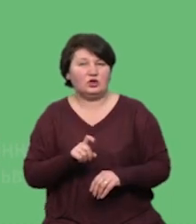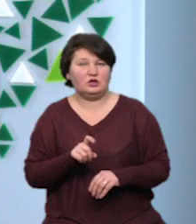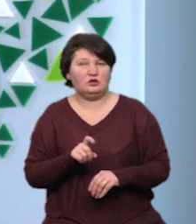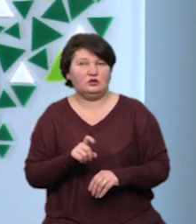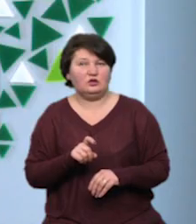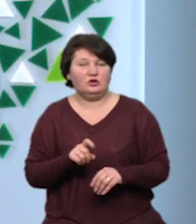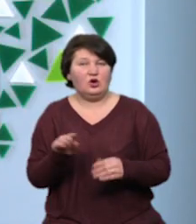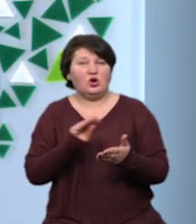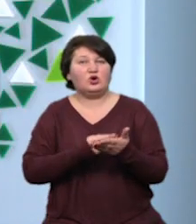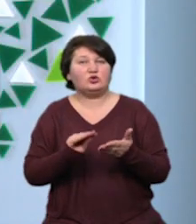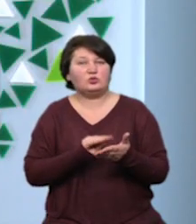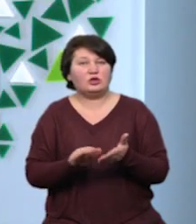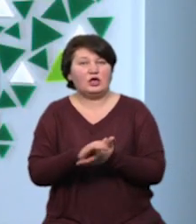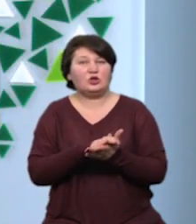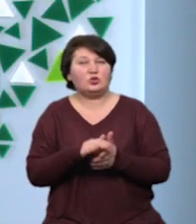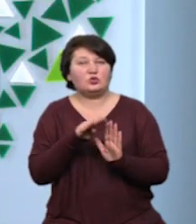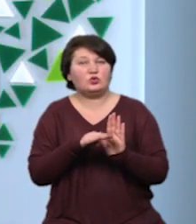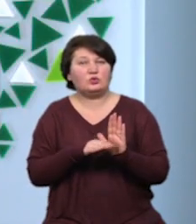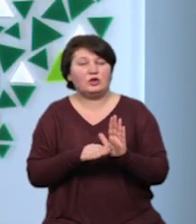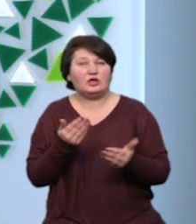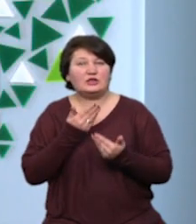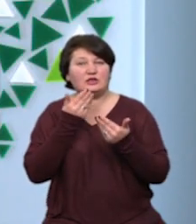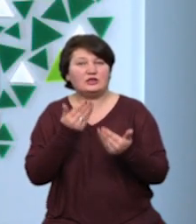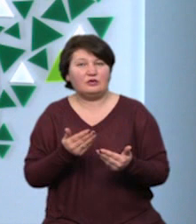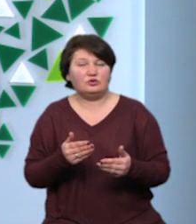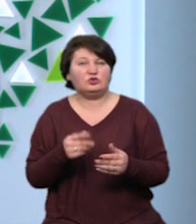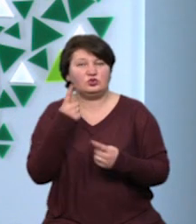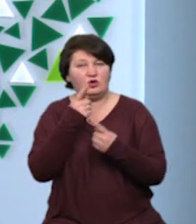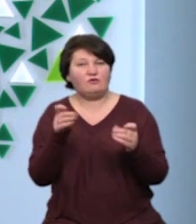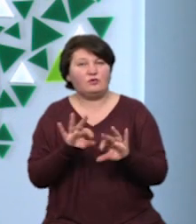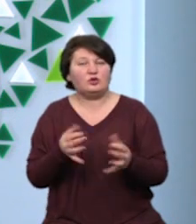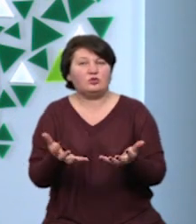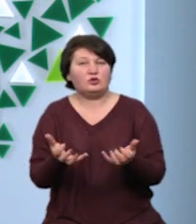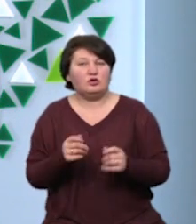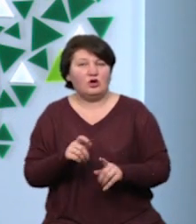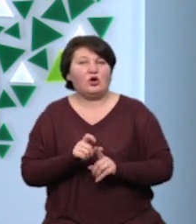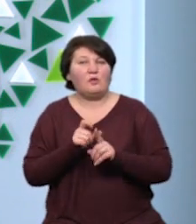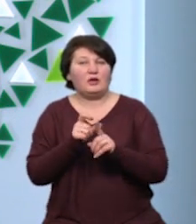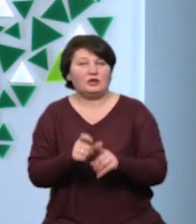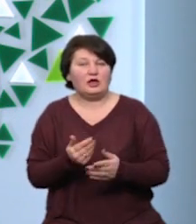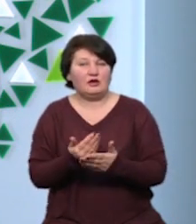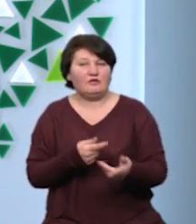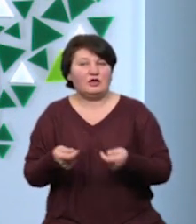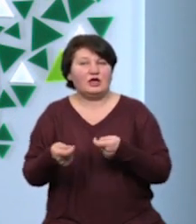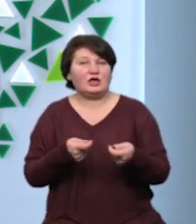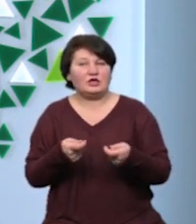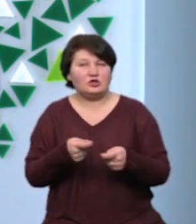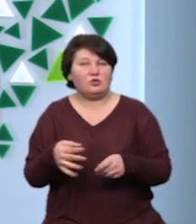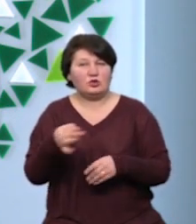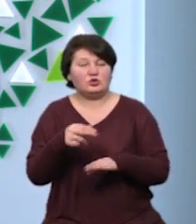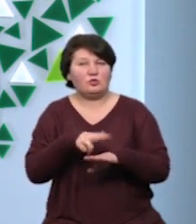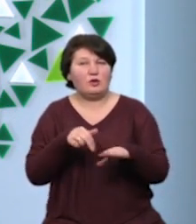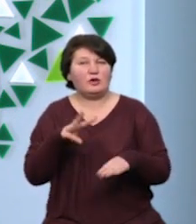Кореспонденти Суспільного написали запит на доступ до публічної інформації, аби отримати коментар від речниці обласної поліції Христини Максимчак,